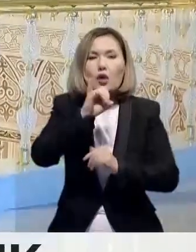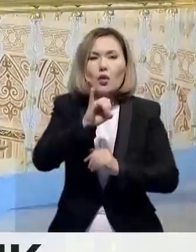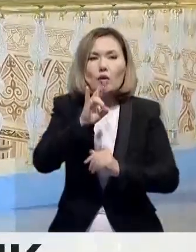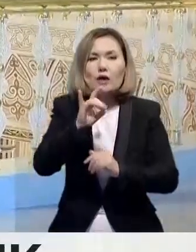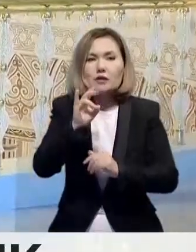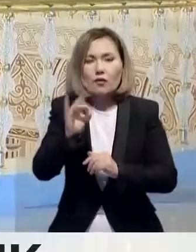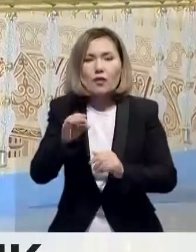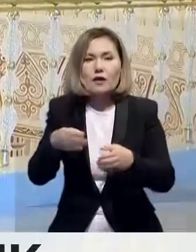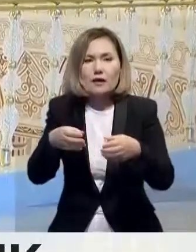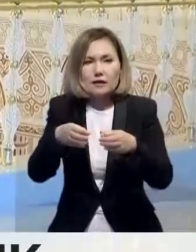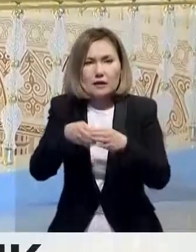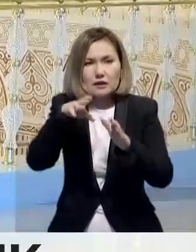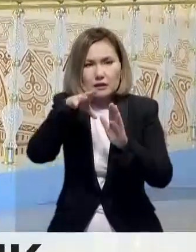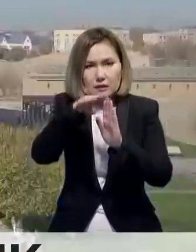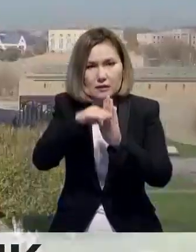тізіміне енді.